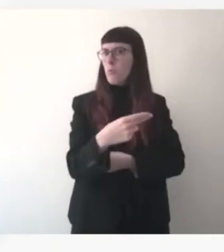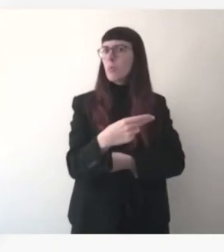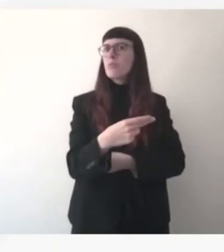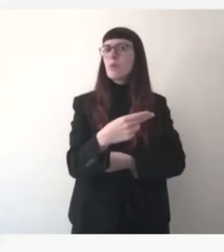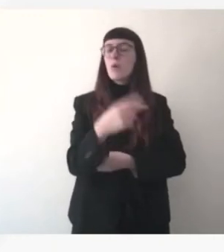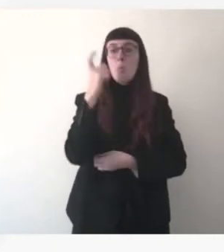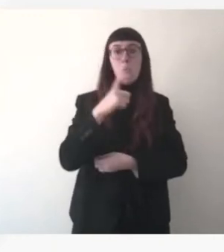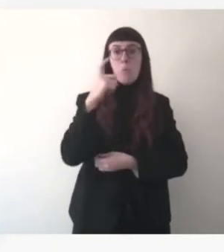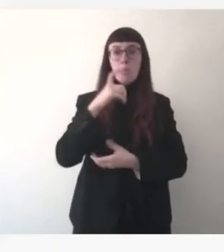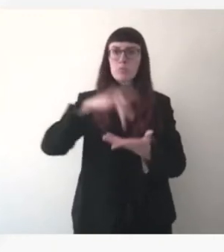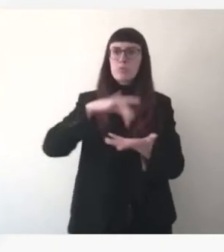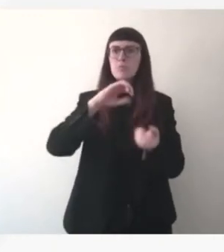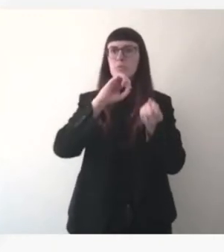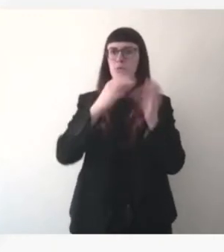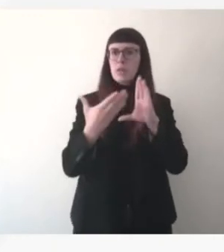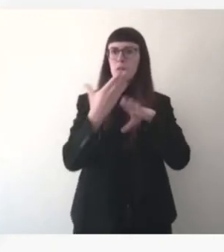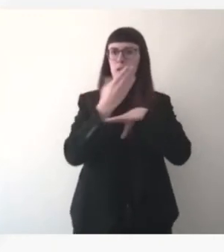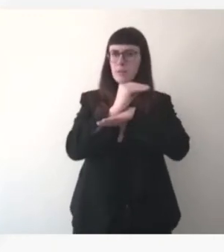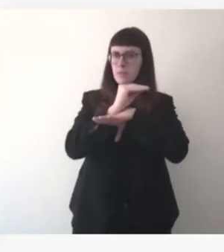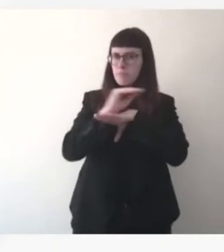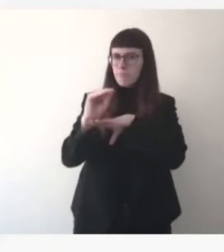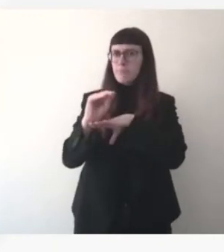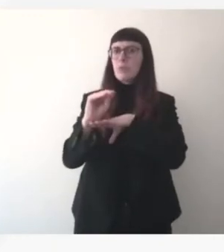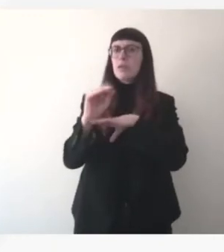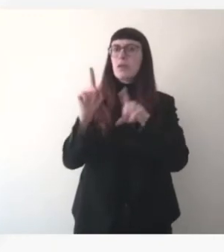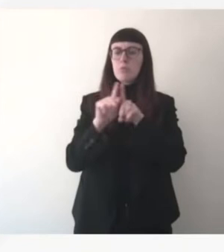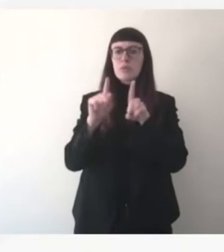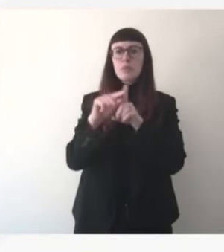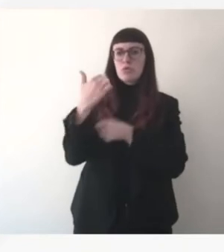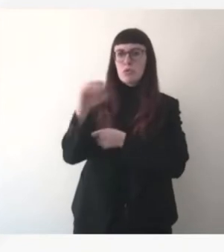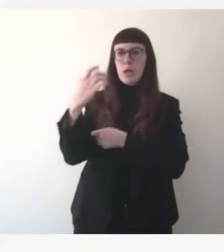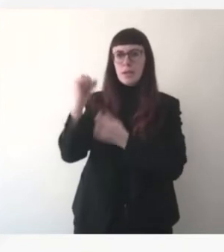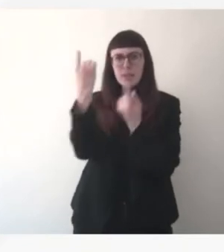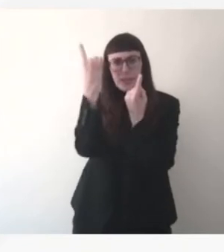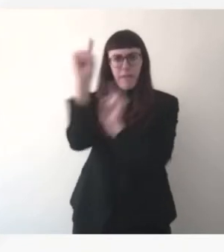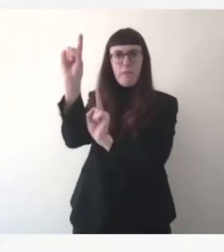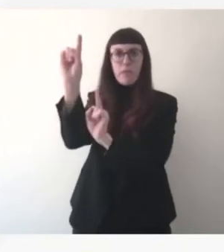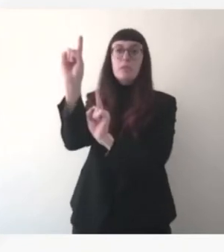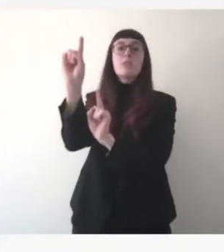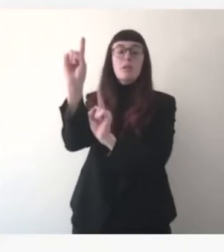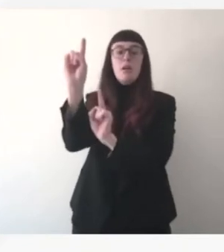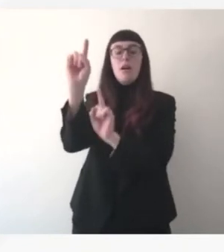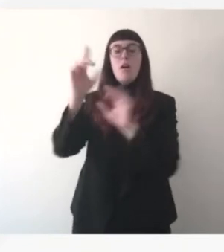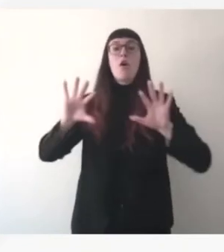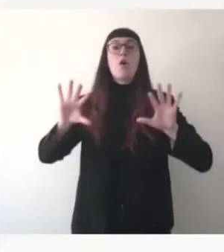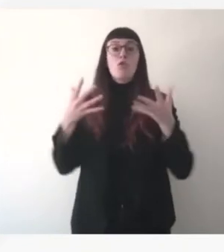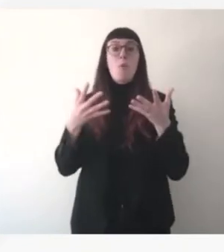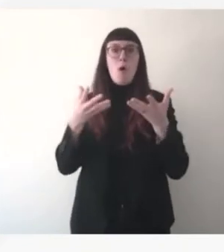Je termine par un point, j'ai évoqué tout à l'heure, nous avons également eu l'occasion de discuter lors du déjeuner